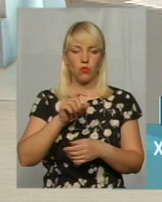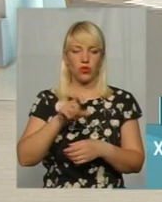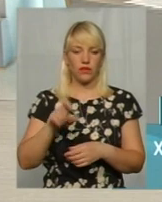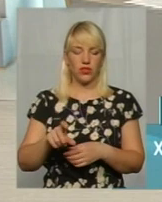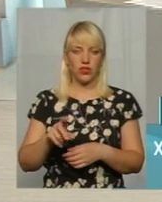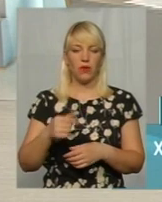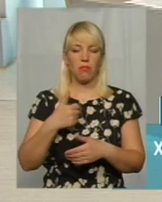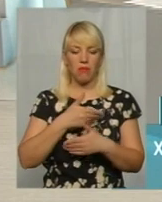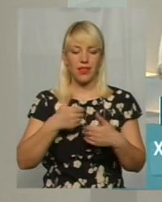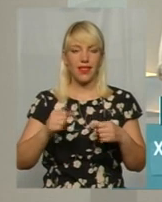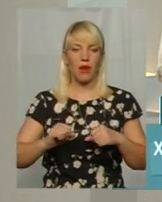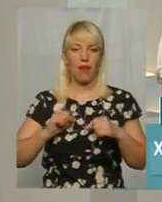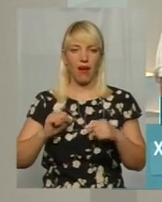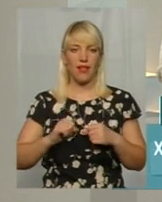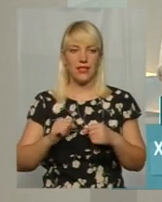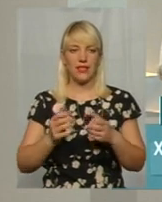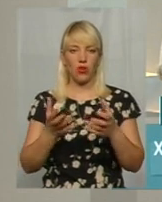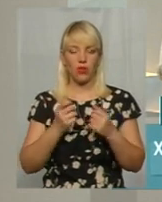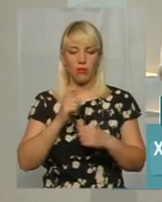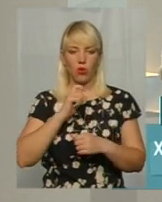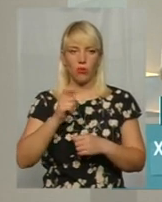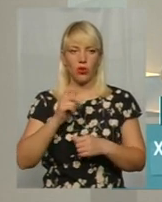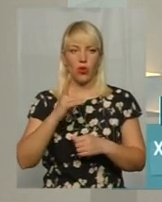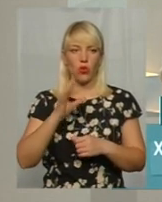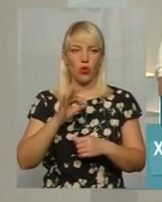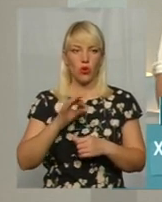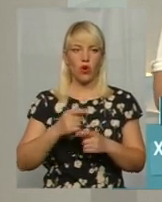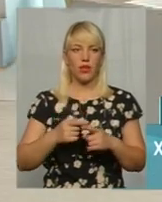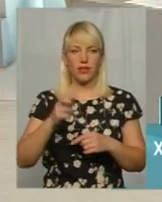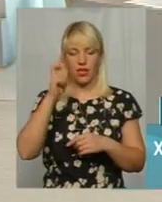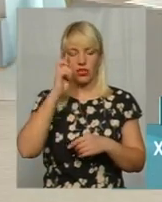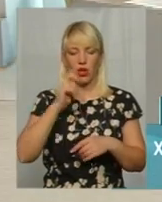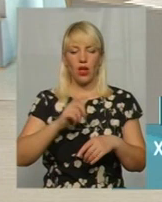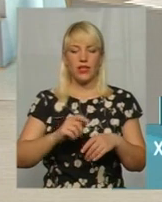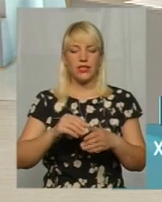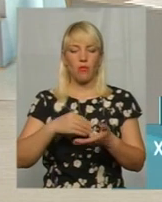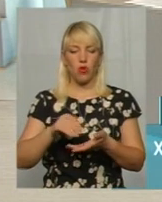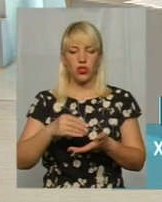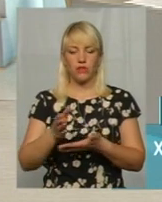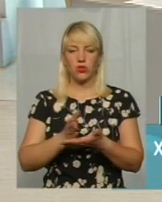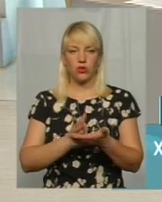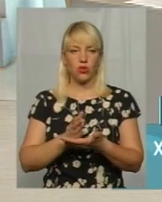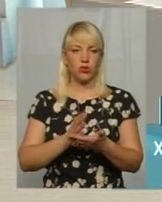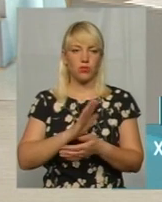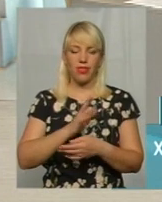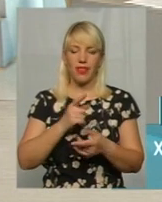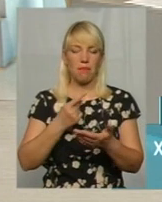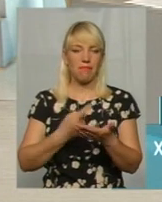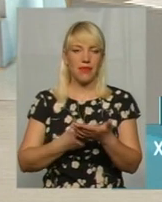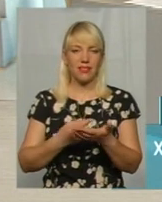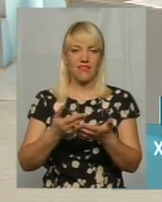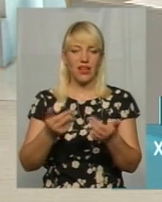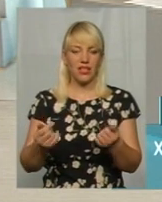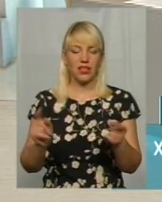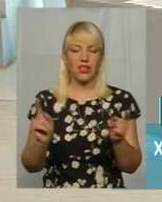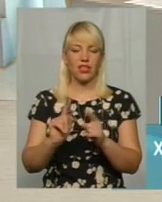жаль, Держпродспоживслужба не підтвердила нам насправді, що вони відповідають за це і на питання, чи може людина